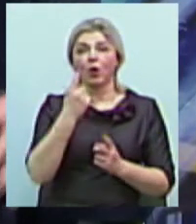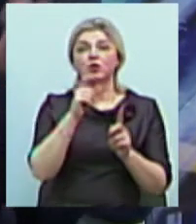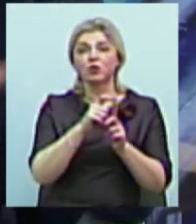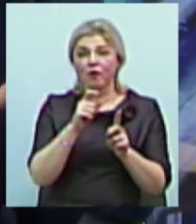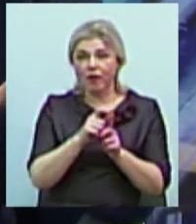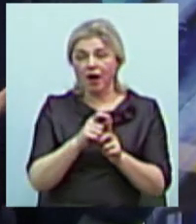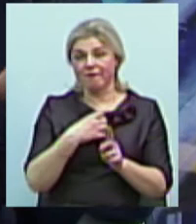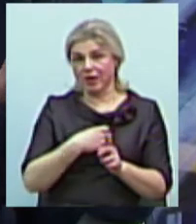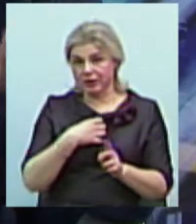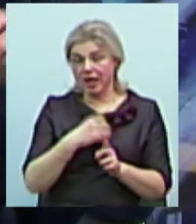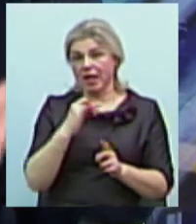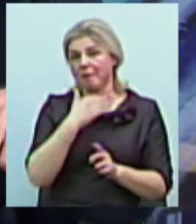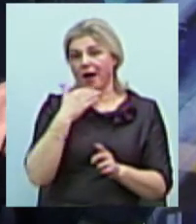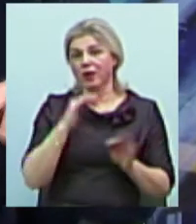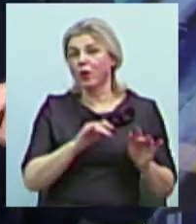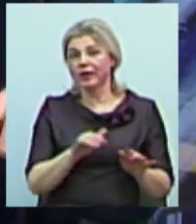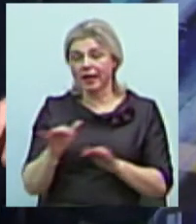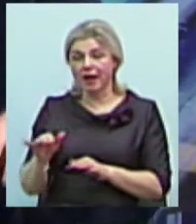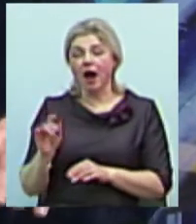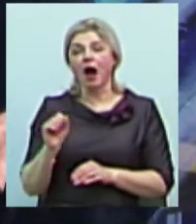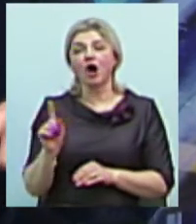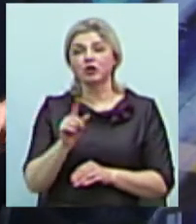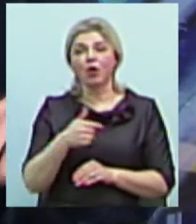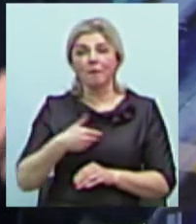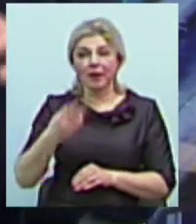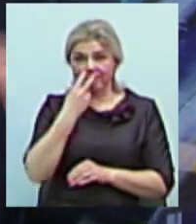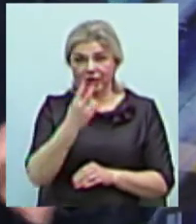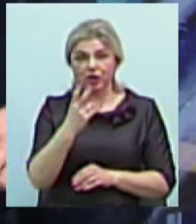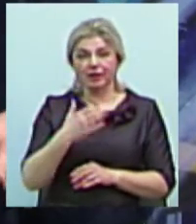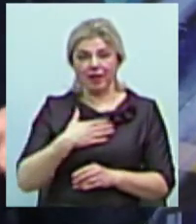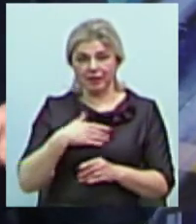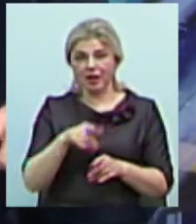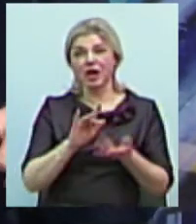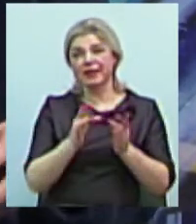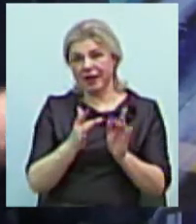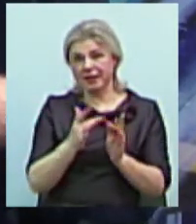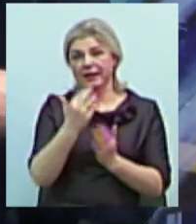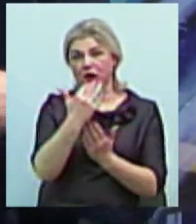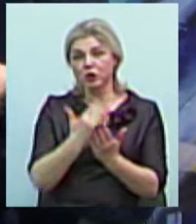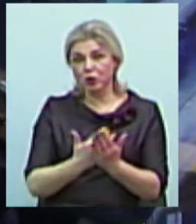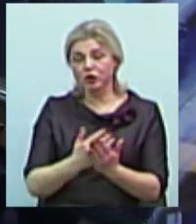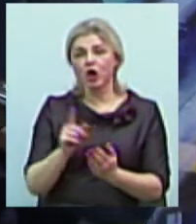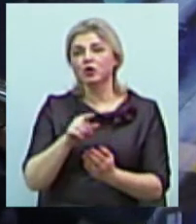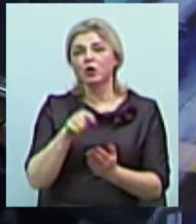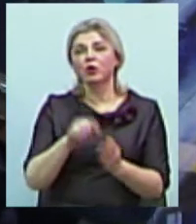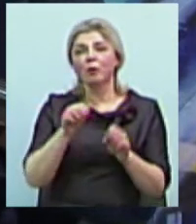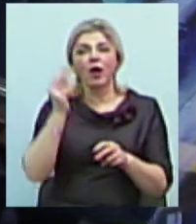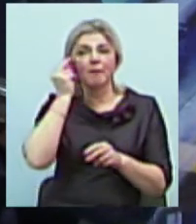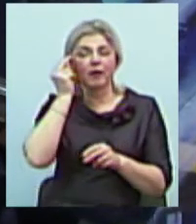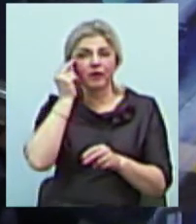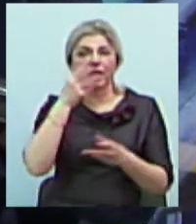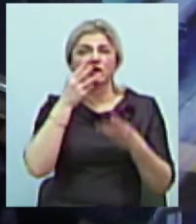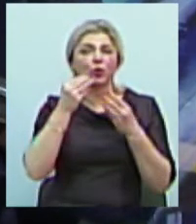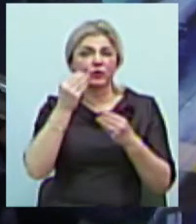ботом. Але те, що я бачу на наших ресурсах, це я бачу, що це такі люди, бо імітувати штучним